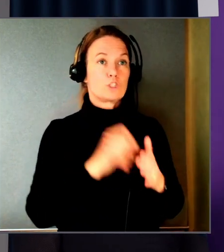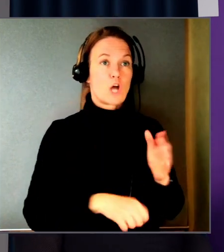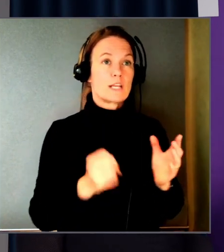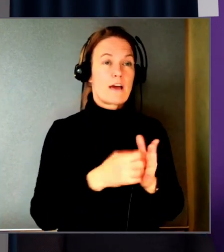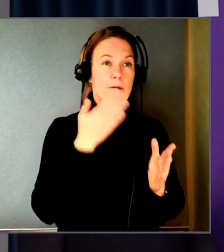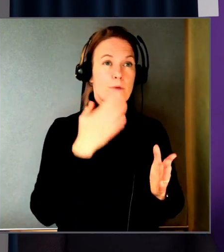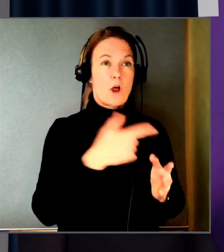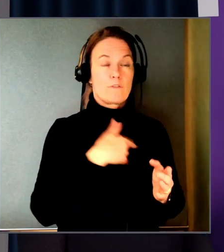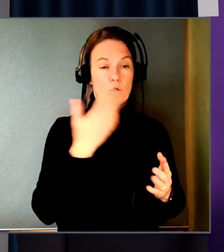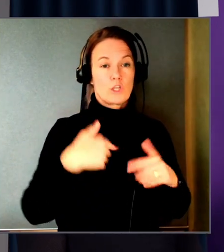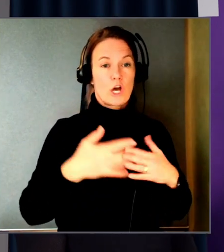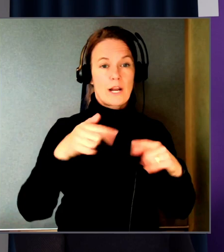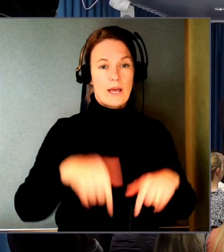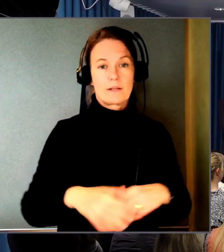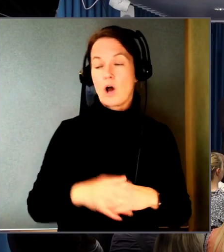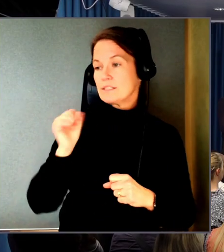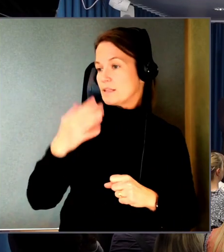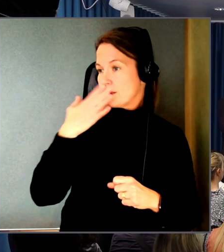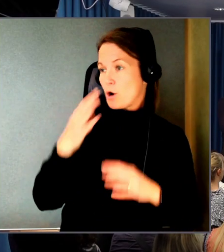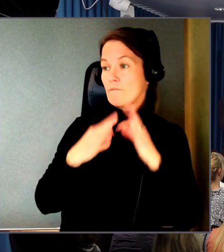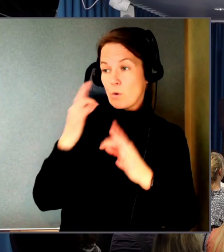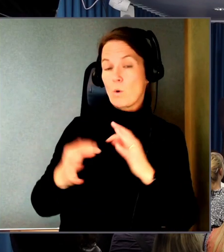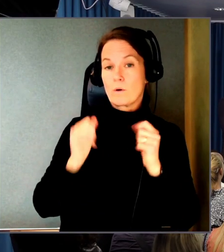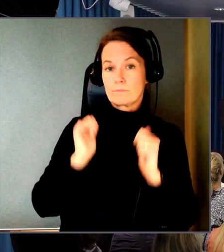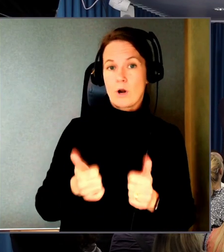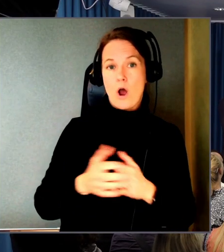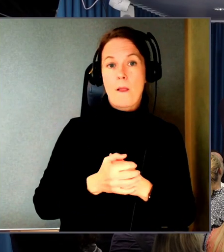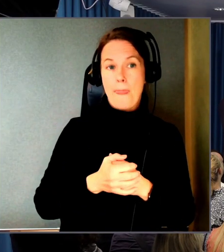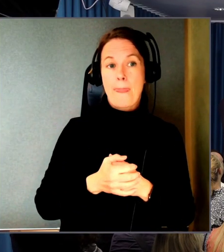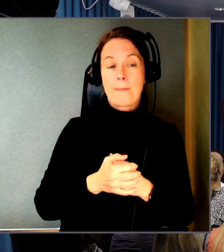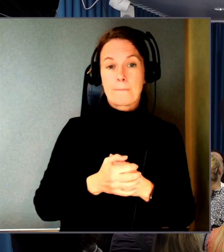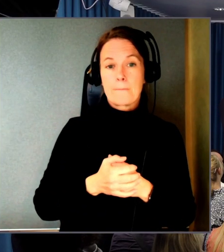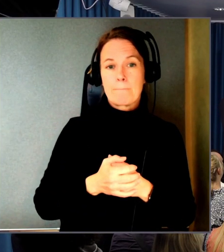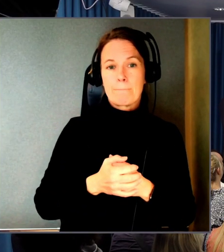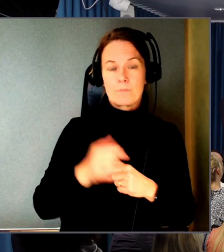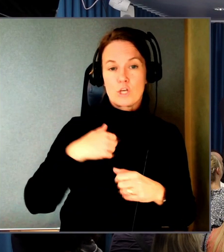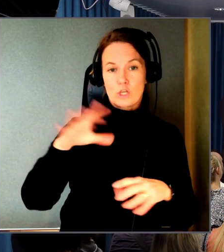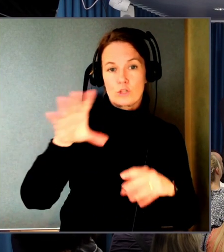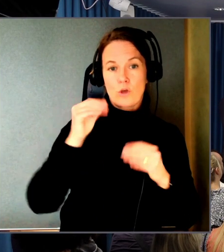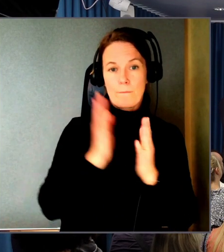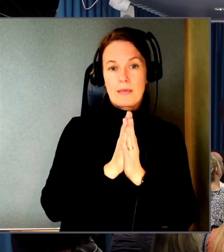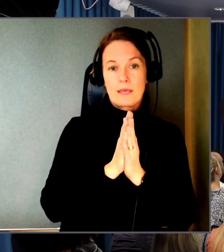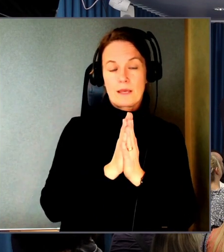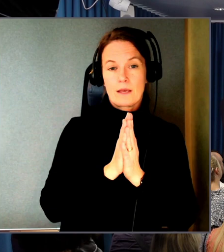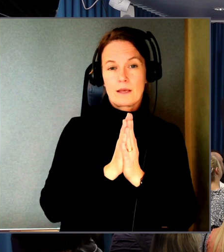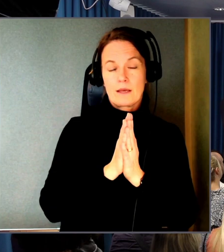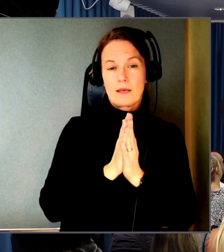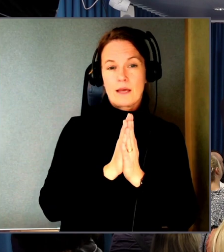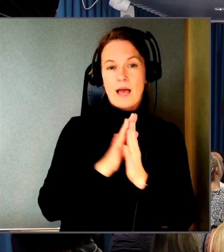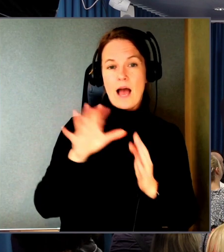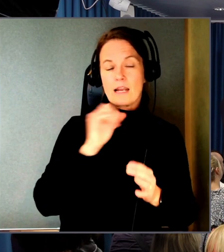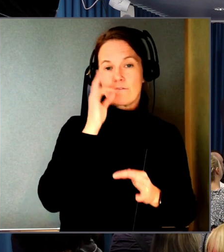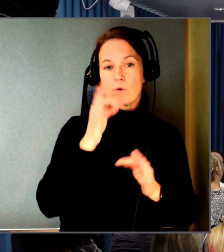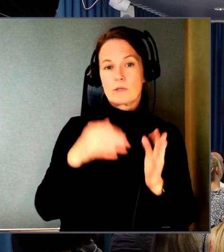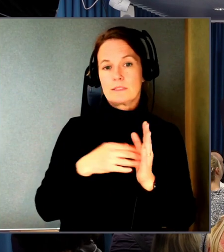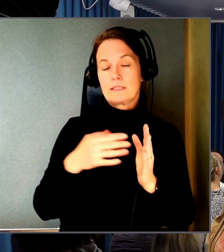göra det här? Jättebra frågor och jag ska ta med mig de där grejerna hem till de som får fixa